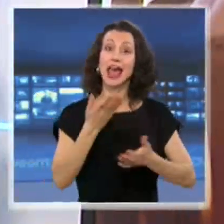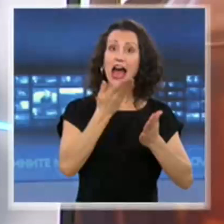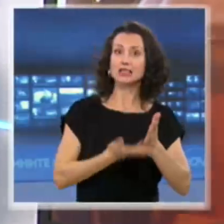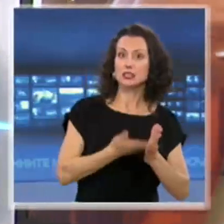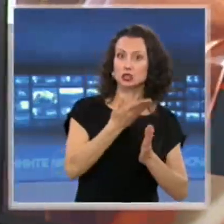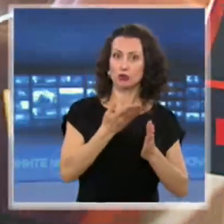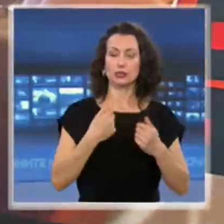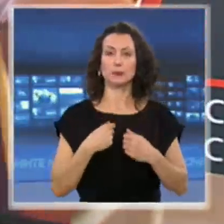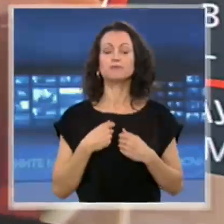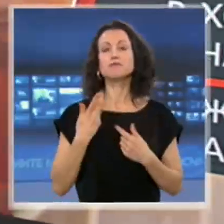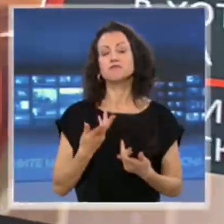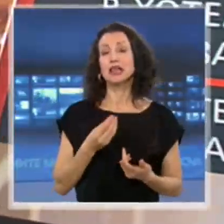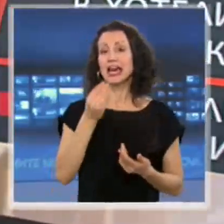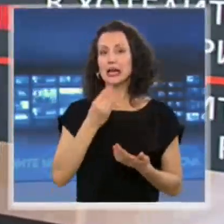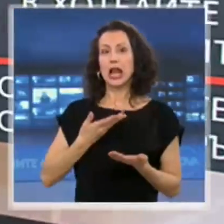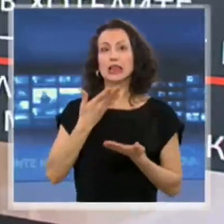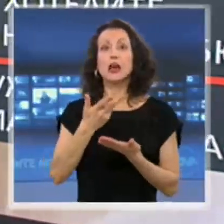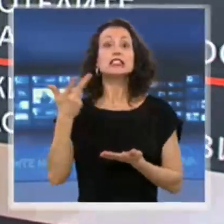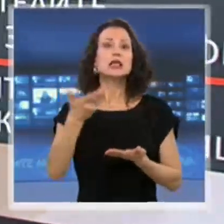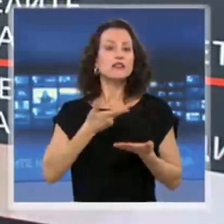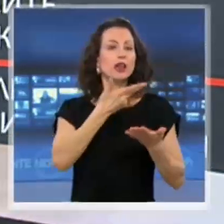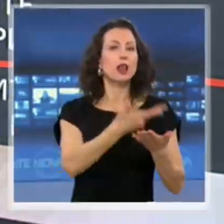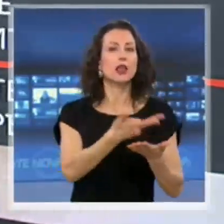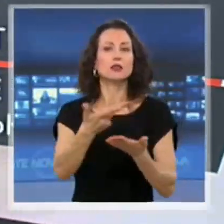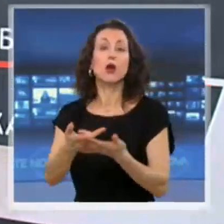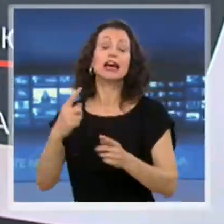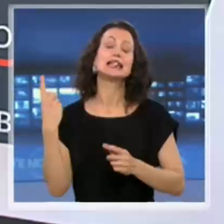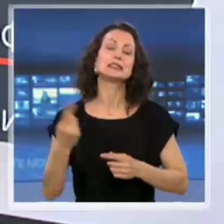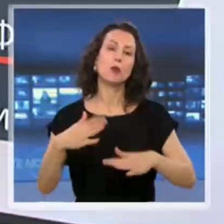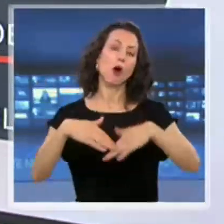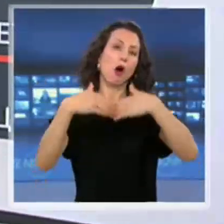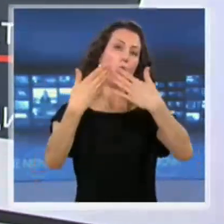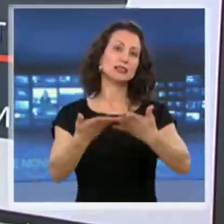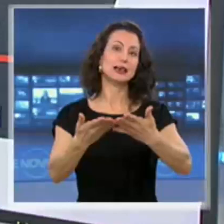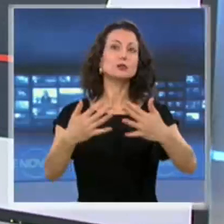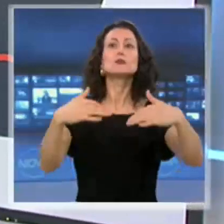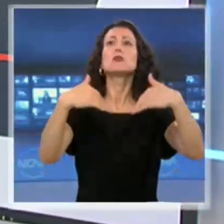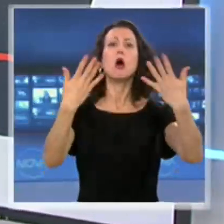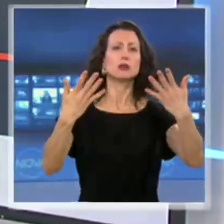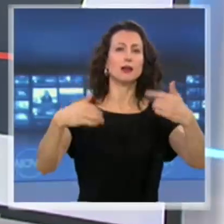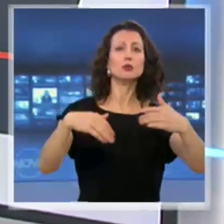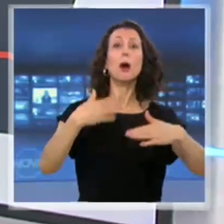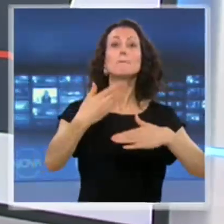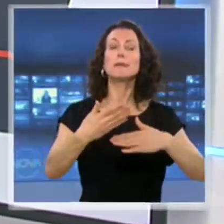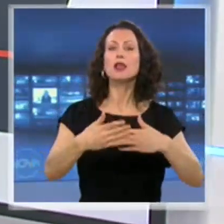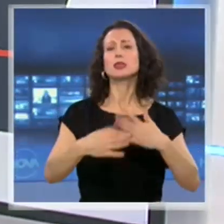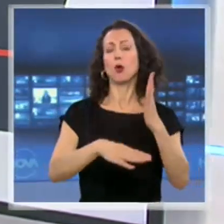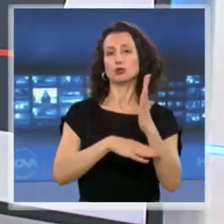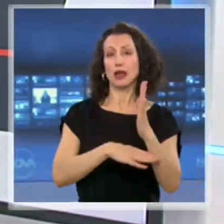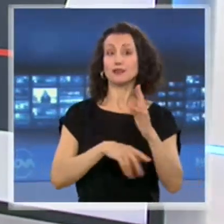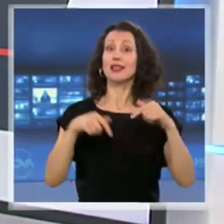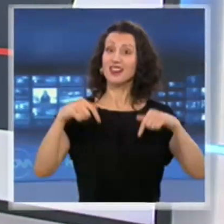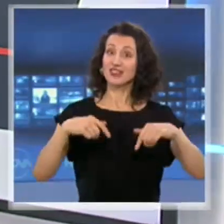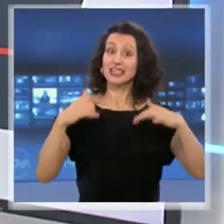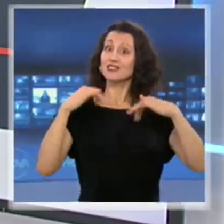Сервирането на храна на гостите ще може да става само в откритите части на хотелите и на хотелските ресторанти, както и в заведенията.